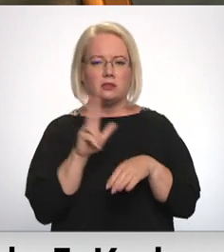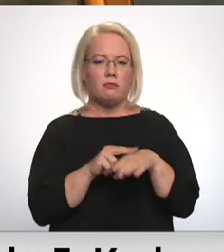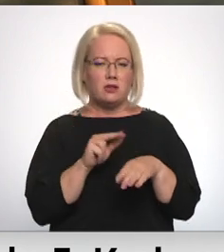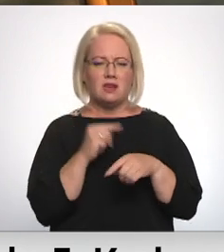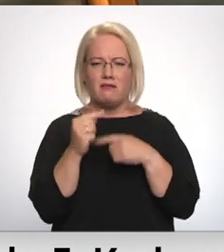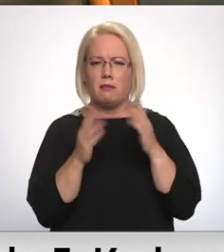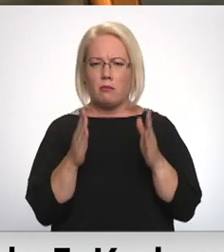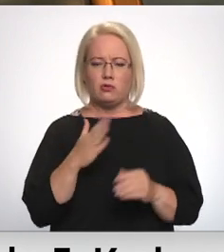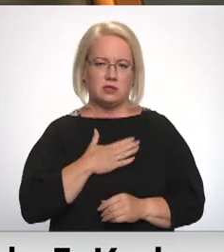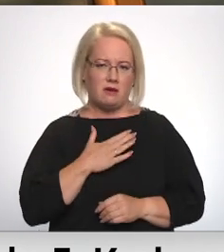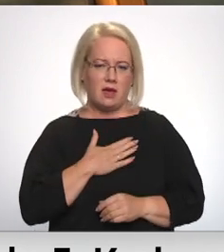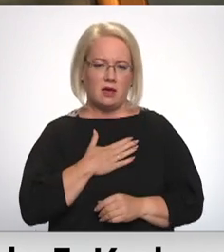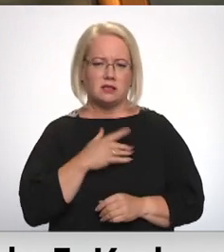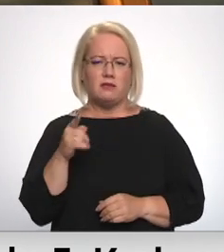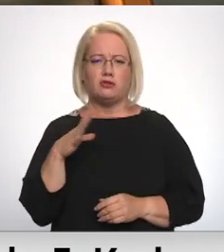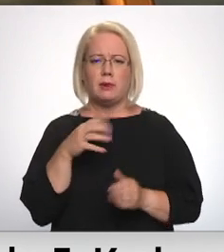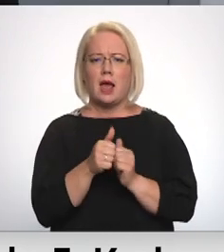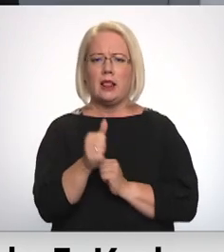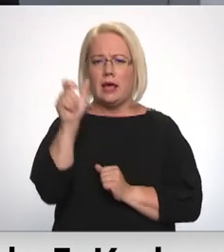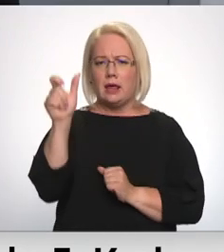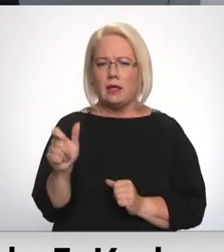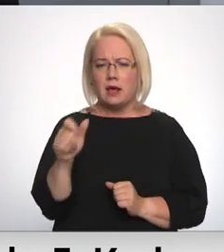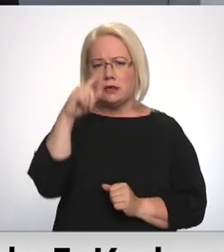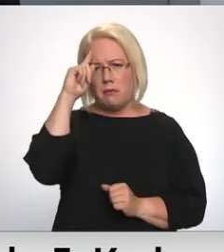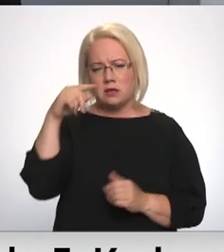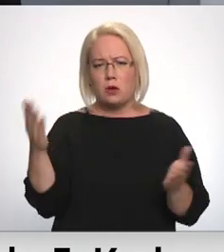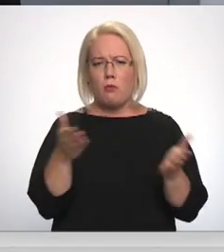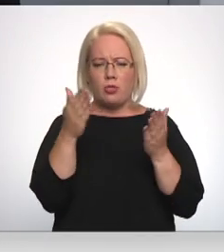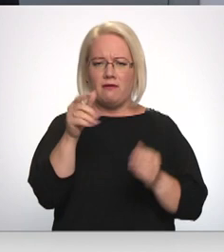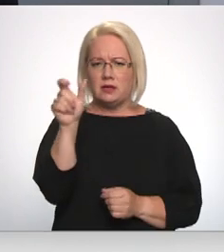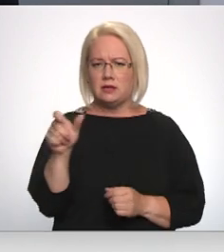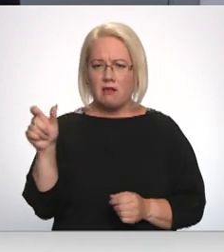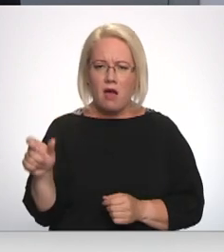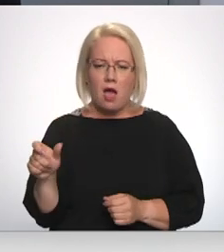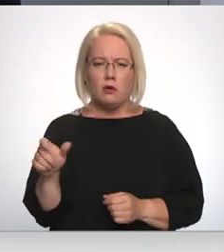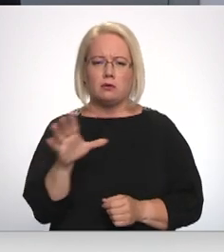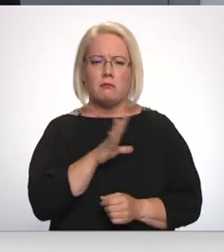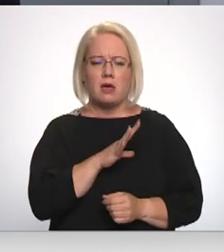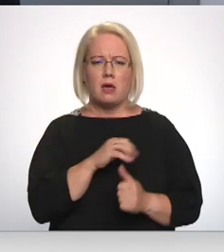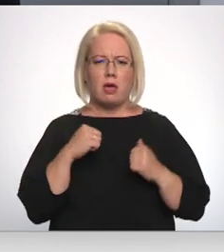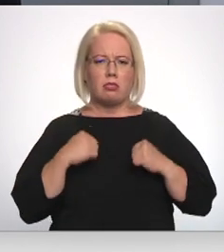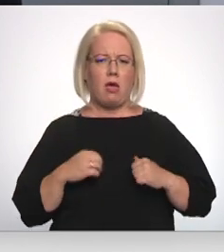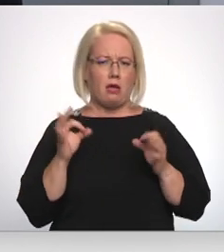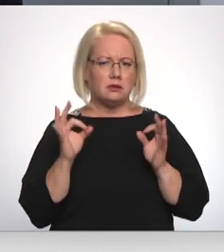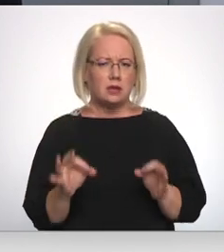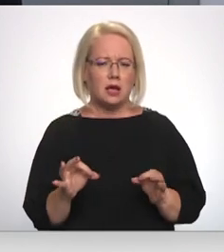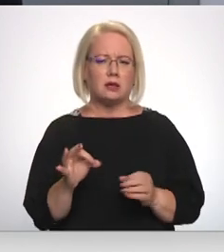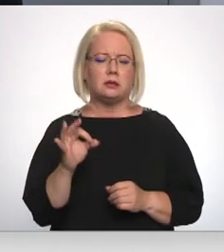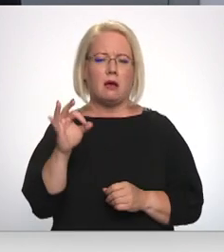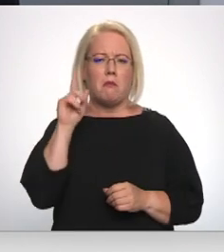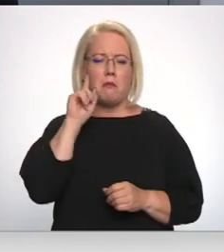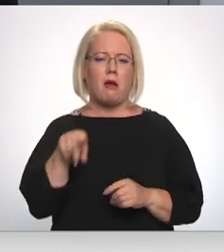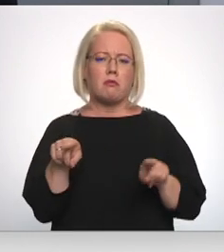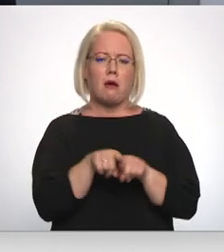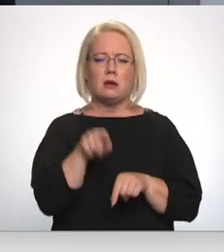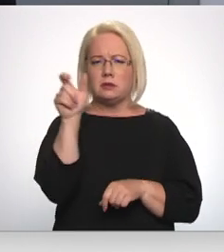savējais. Viņš bija līderis, viņš mācēja motivēt cilvēkus, viņš bija taisnīgs, viņš mācēja arī